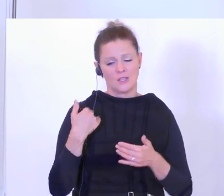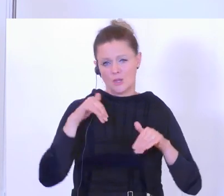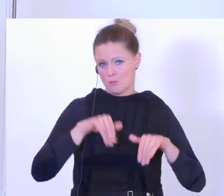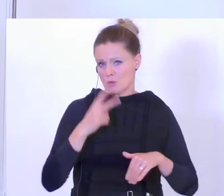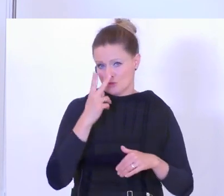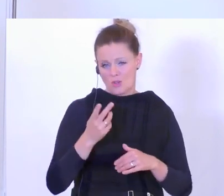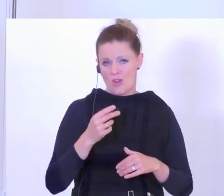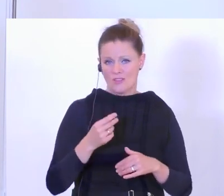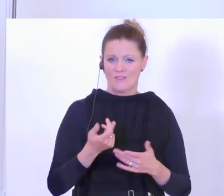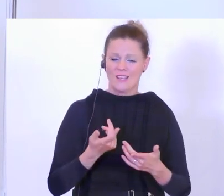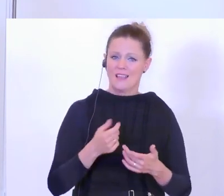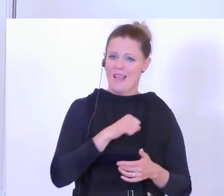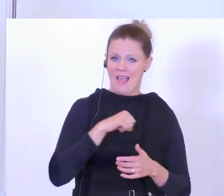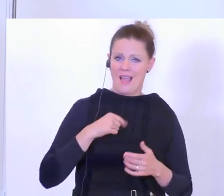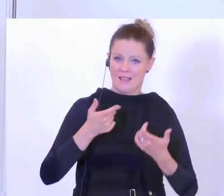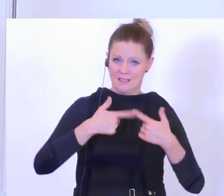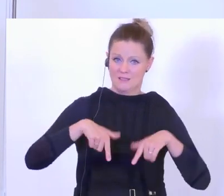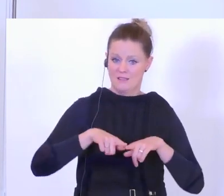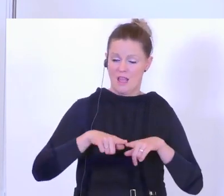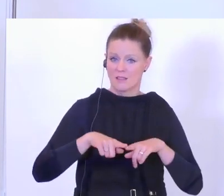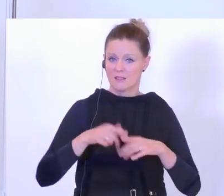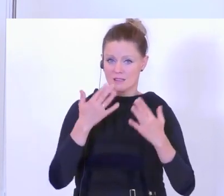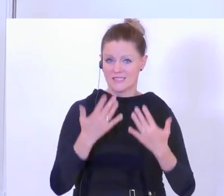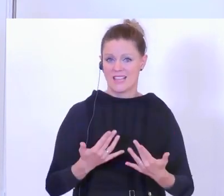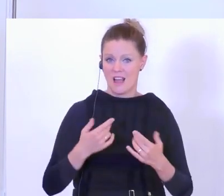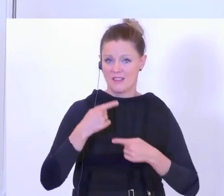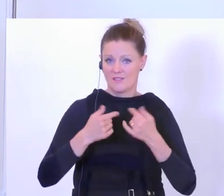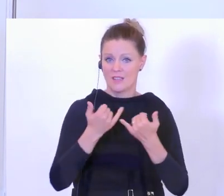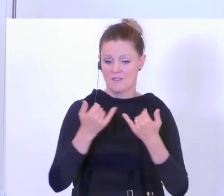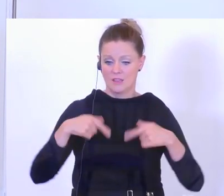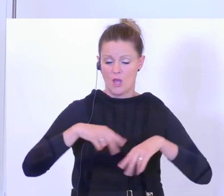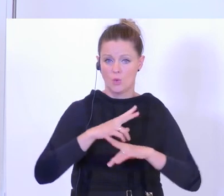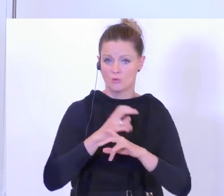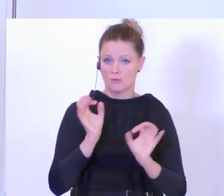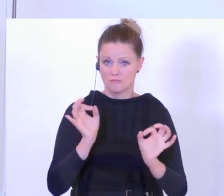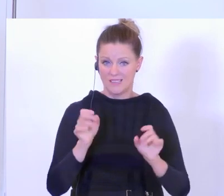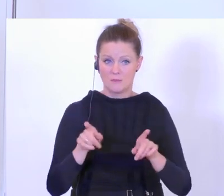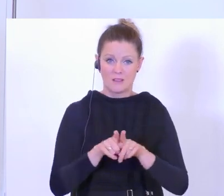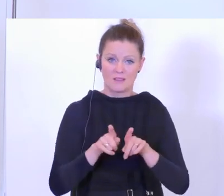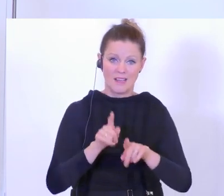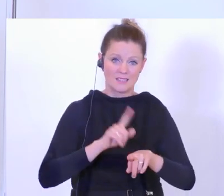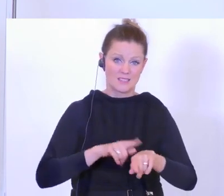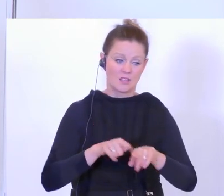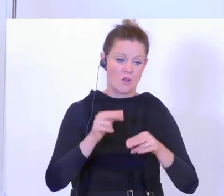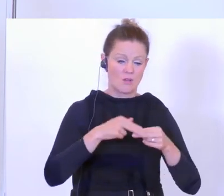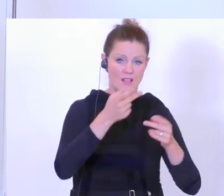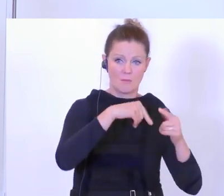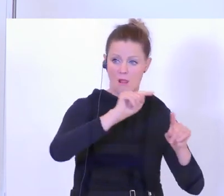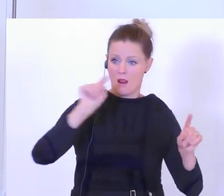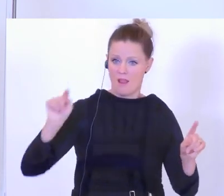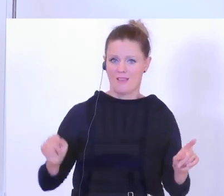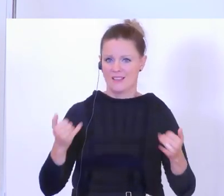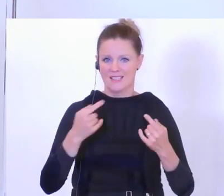im Land selbst, also in Österreich. Die ist nach wie vor Gott sei Dank gut. Gleichzeitig aber auch in unseren Nachbarländern. Also wir sind jetzt in einem